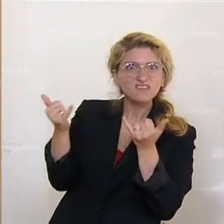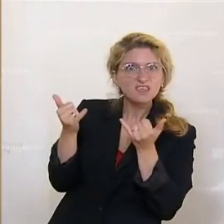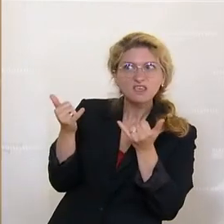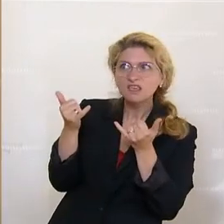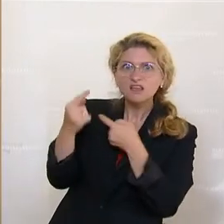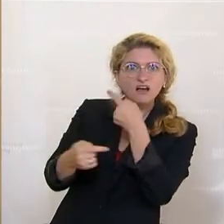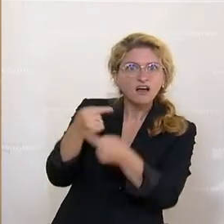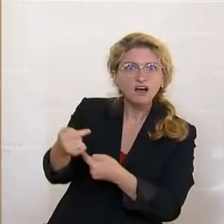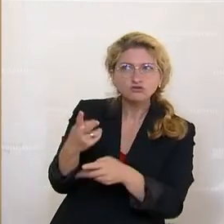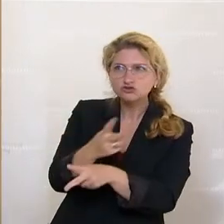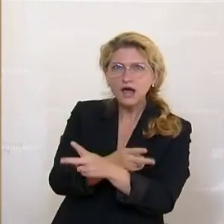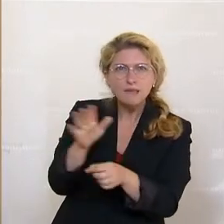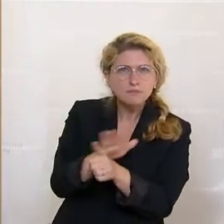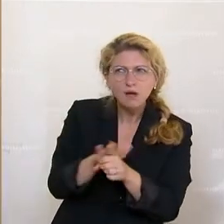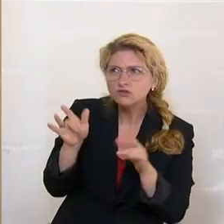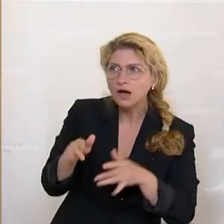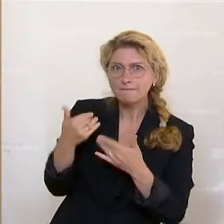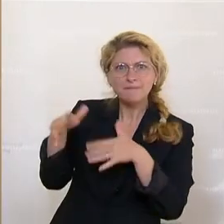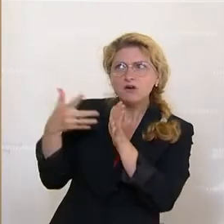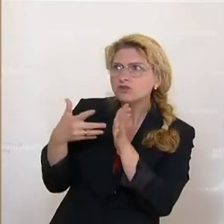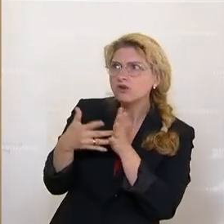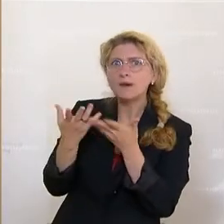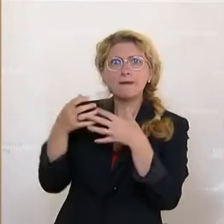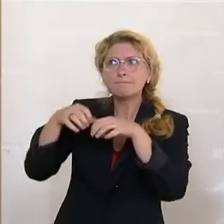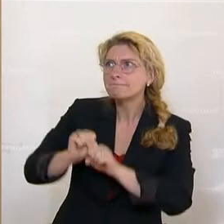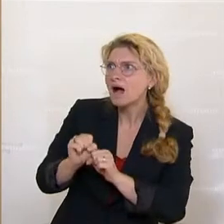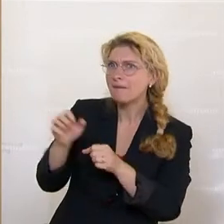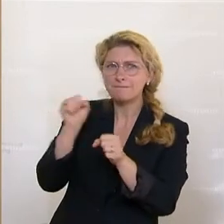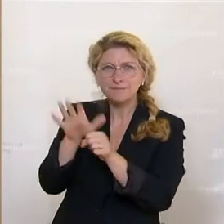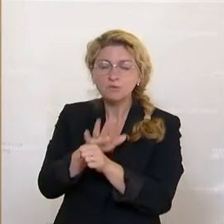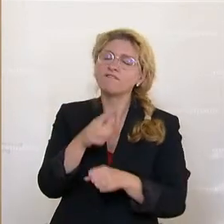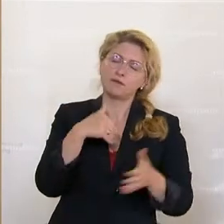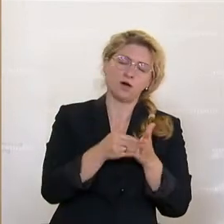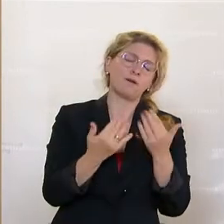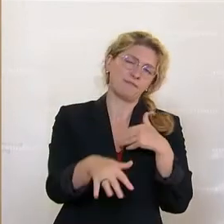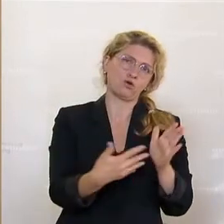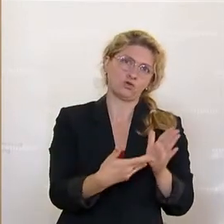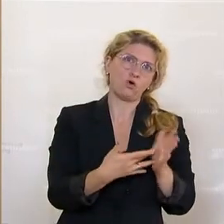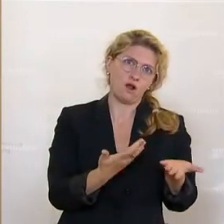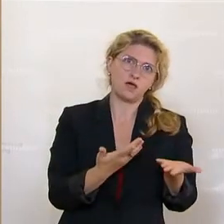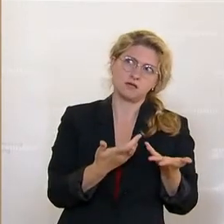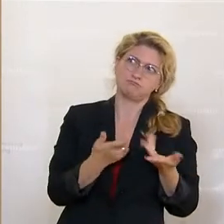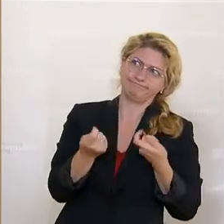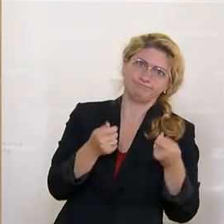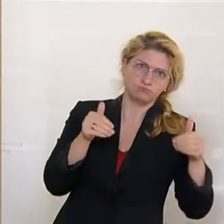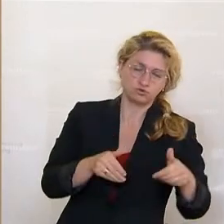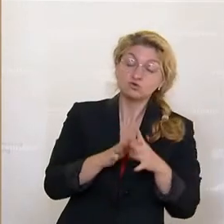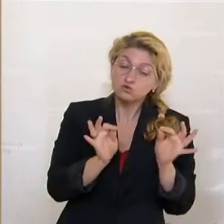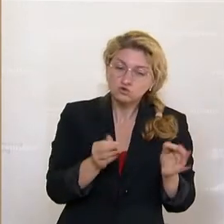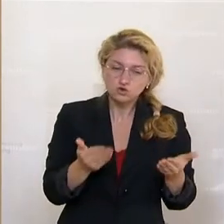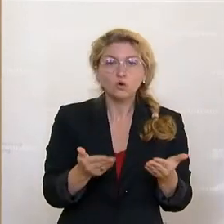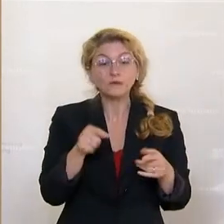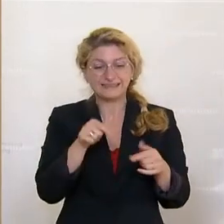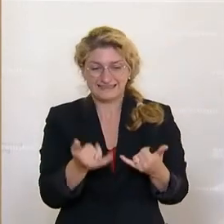und wie wir hier mehr Kontrolle brauchen für diese Macht und für diesen Machtmissbrauch. Und es ist gut, dass es das gibt. Ich will auch an dieser Stelle mich